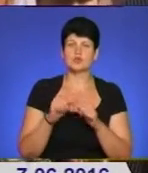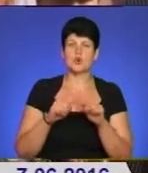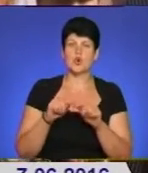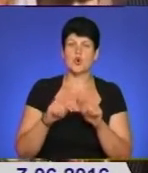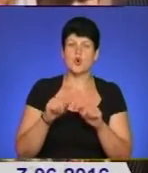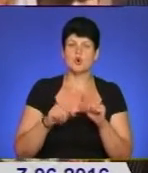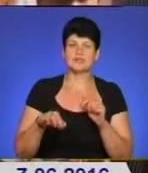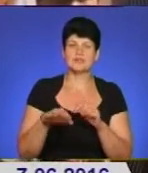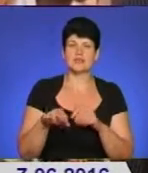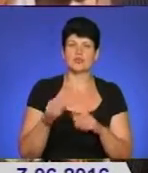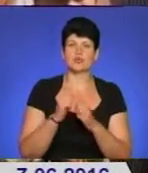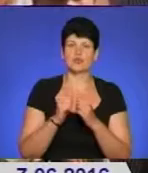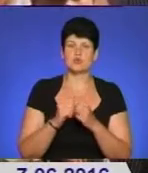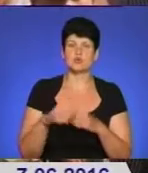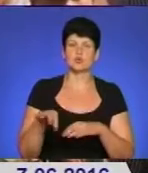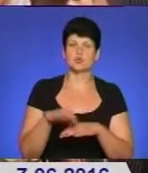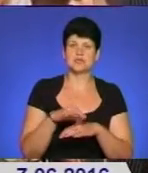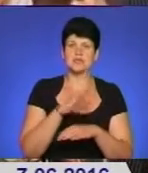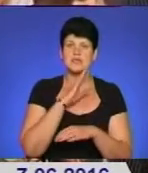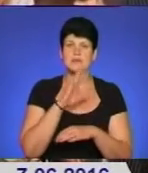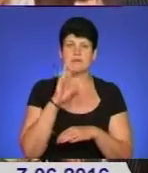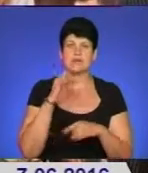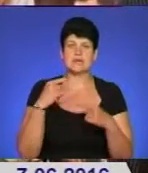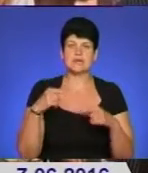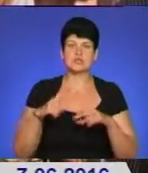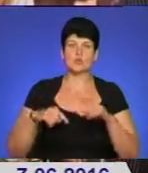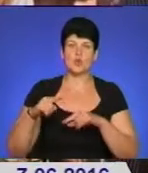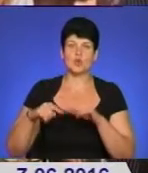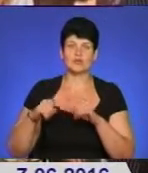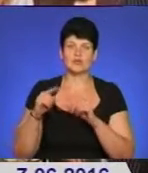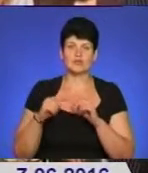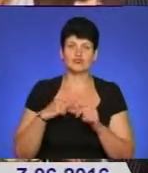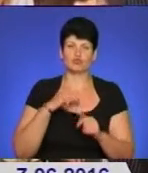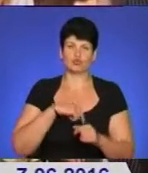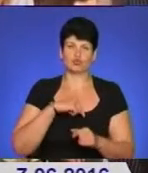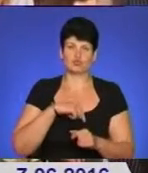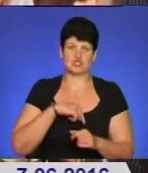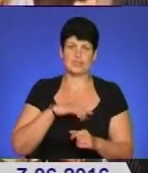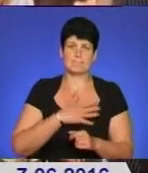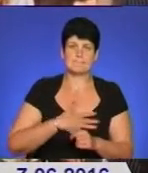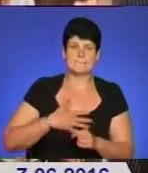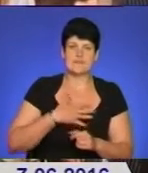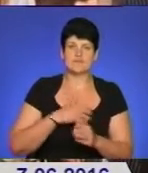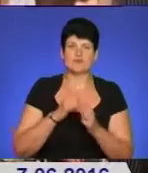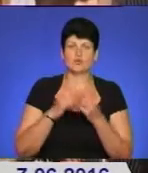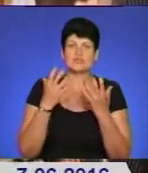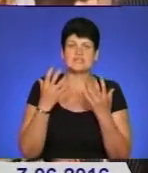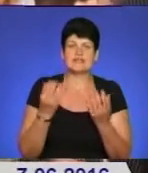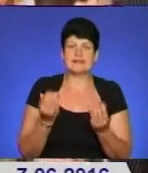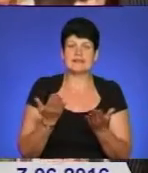кожна дружина, матір, інші родичі десь в душі переживають кожен день, який ви